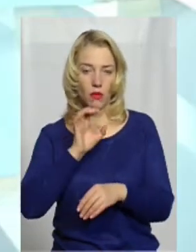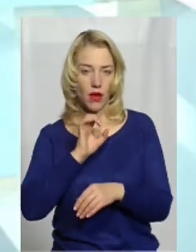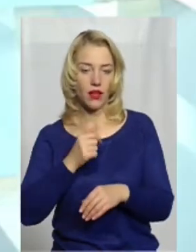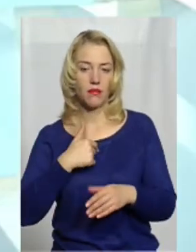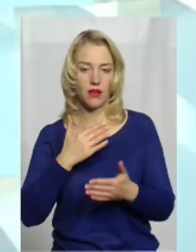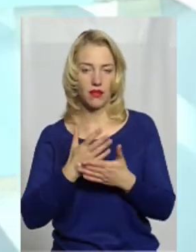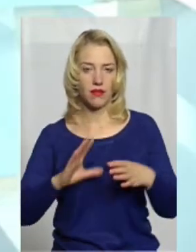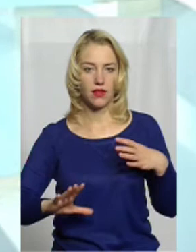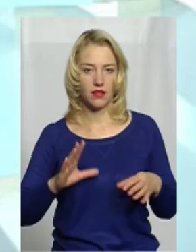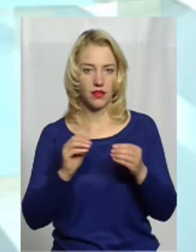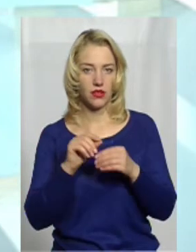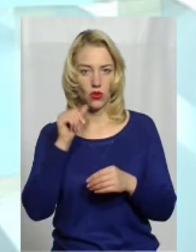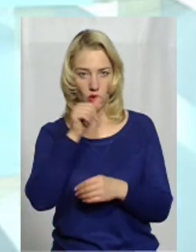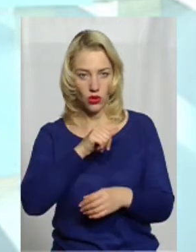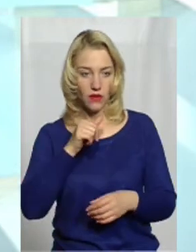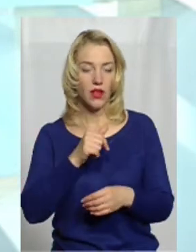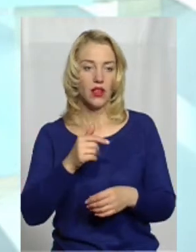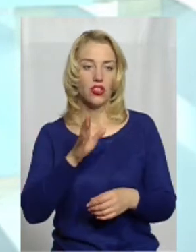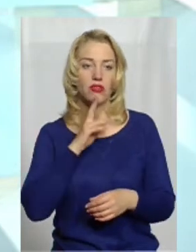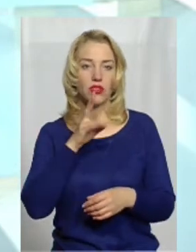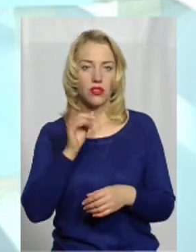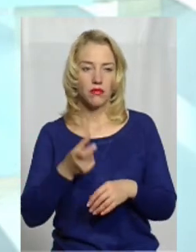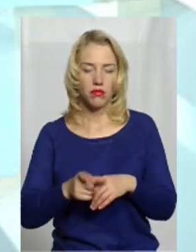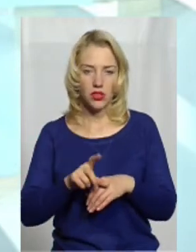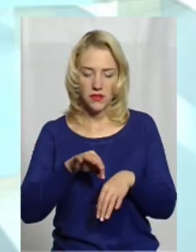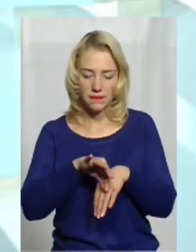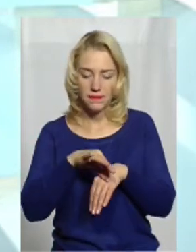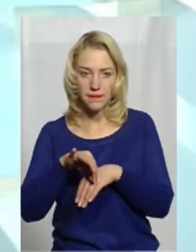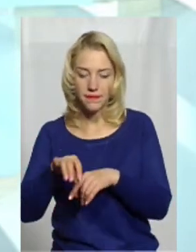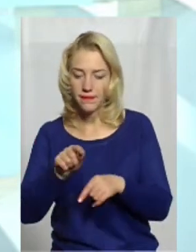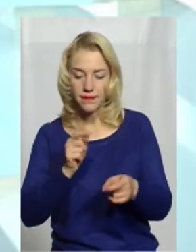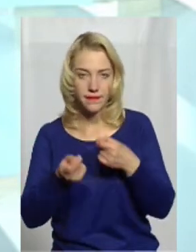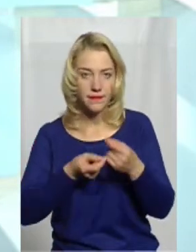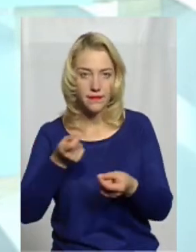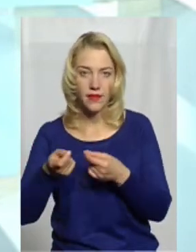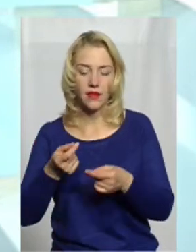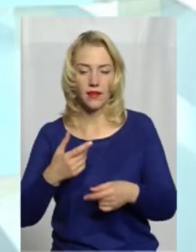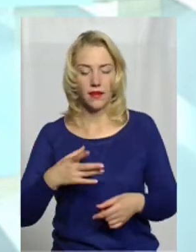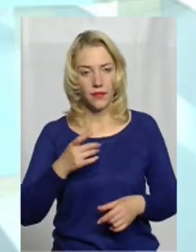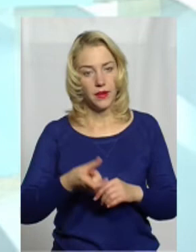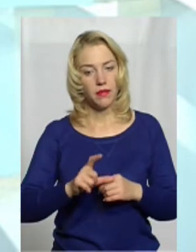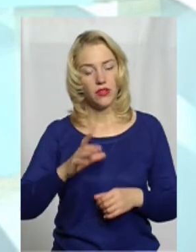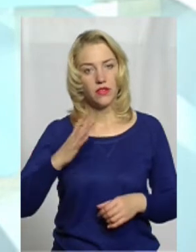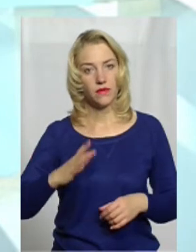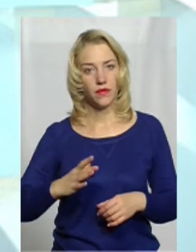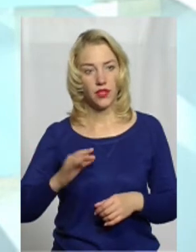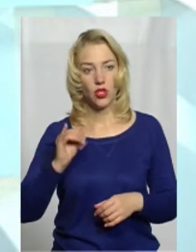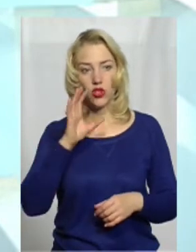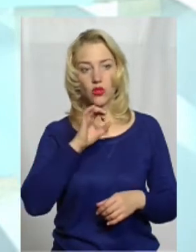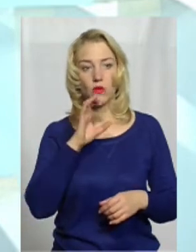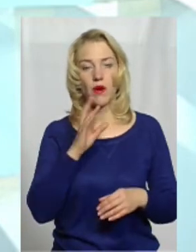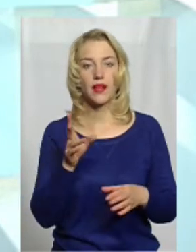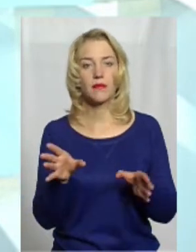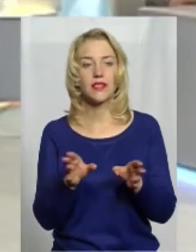років. Жінки, вони більш прискіпливі, вони більш витримані. І собаки, з якими треба